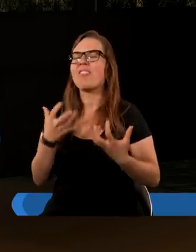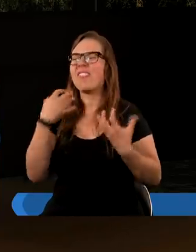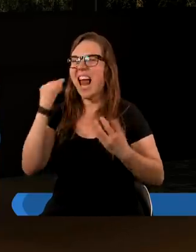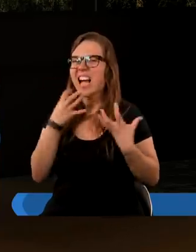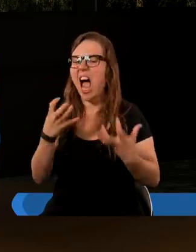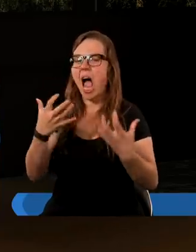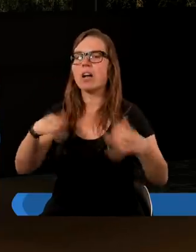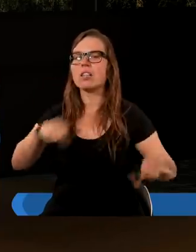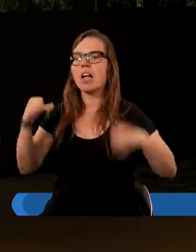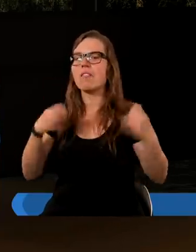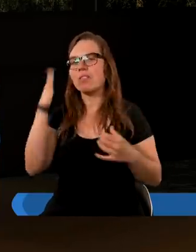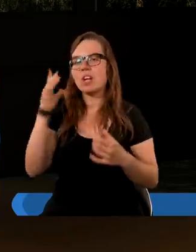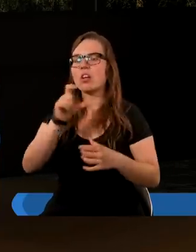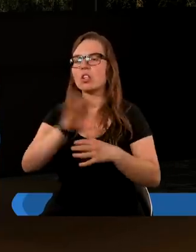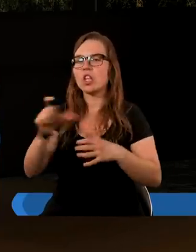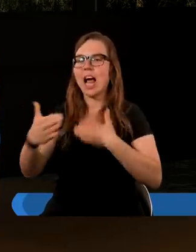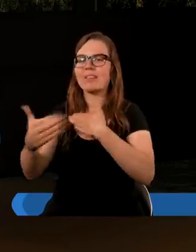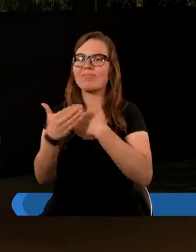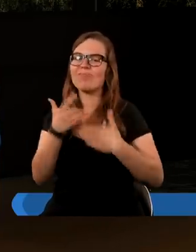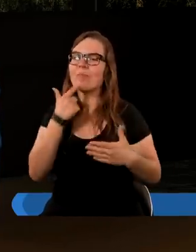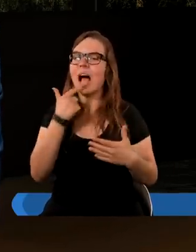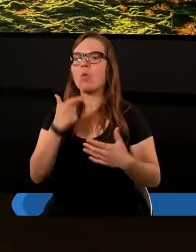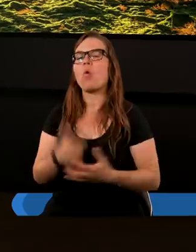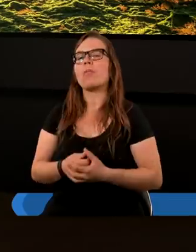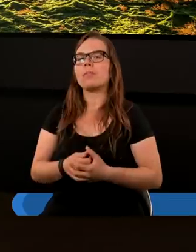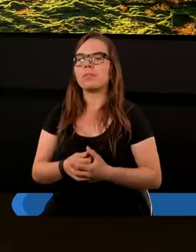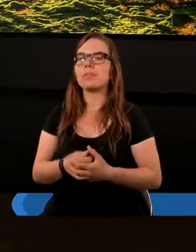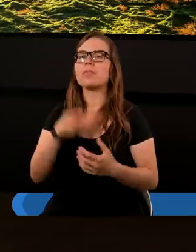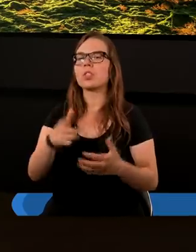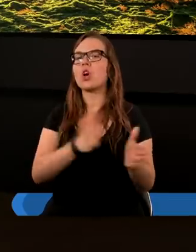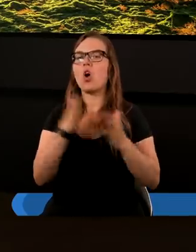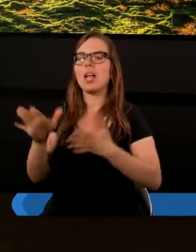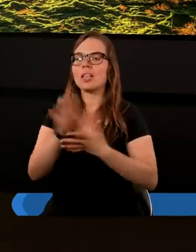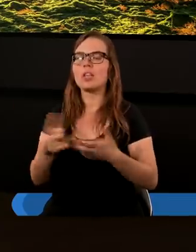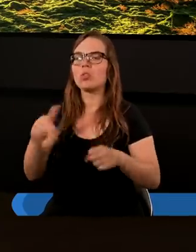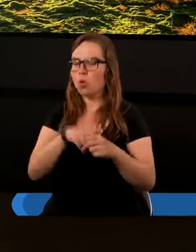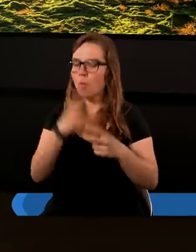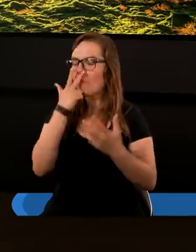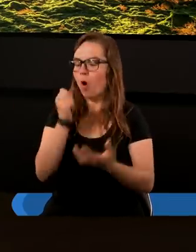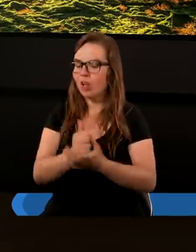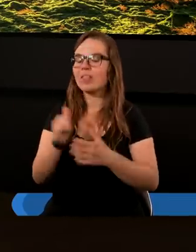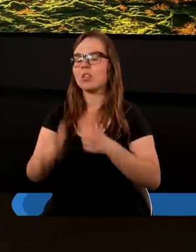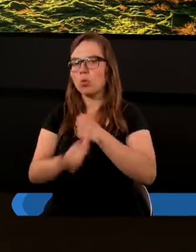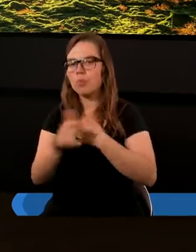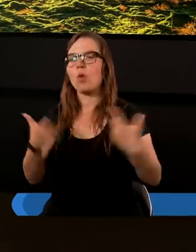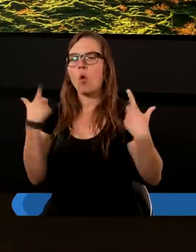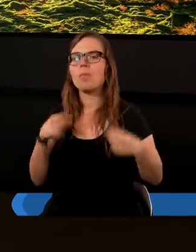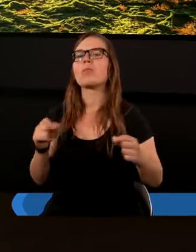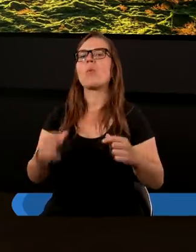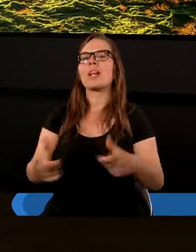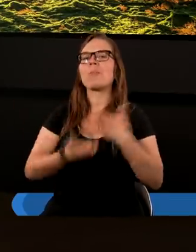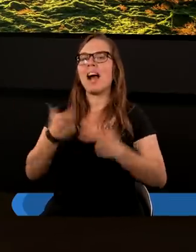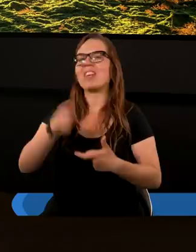gniewem, bo wie, iż czasu ma niewiele. Tak. Kolejny tekst, który potwierdza obecność